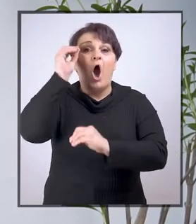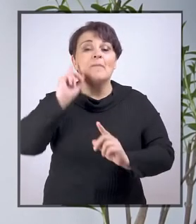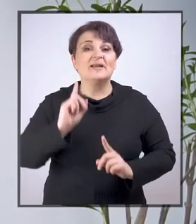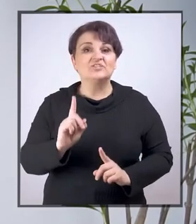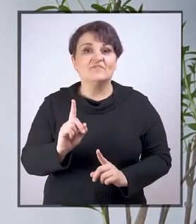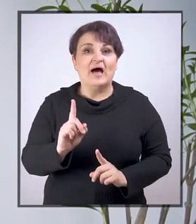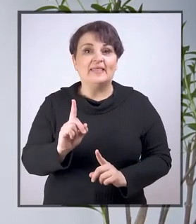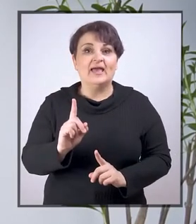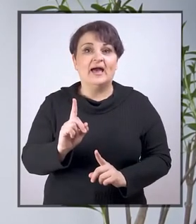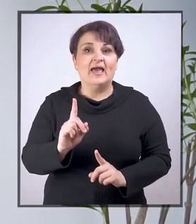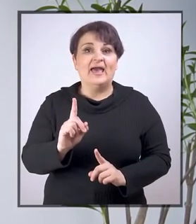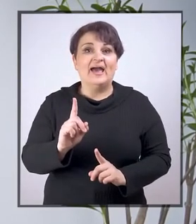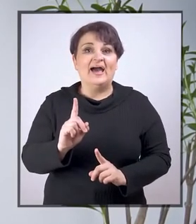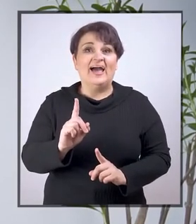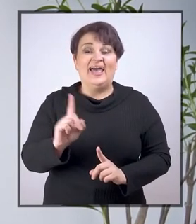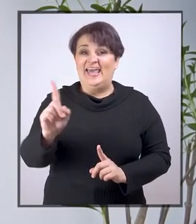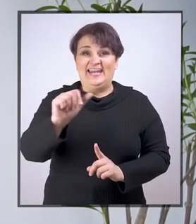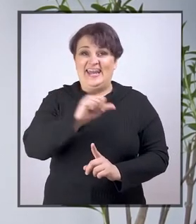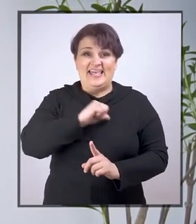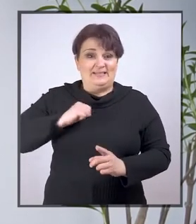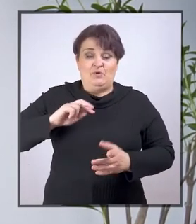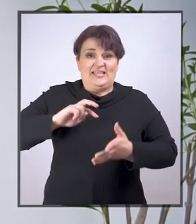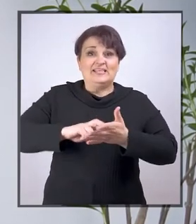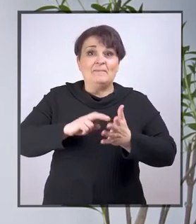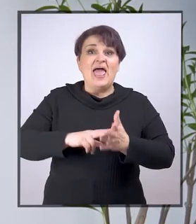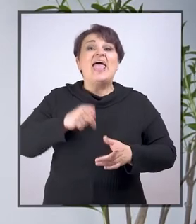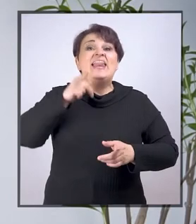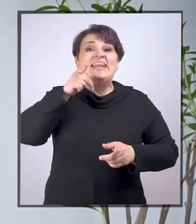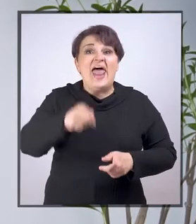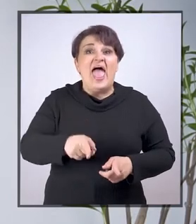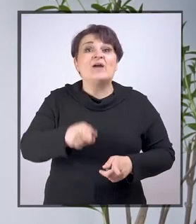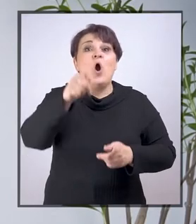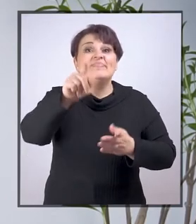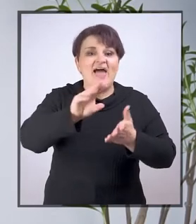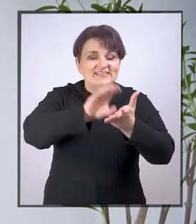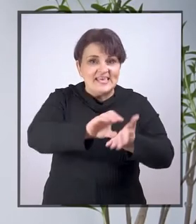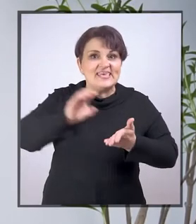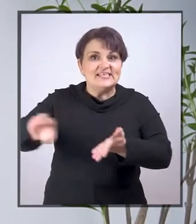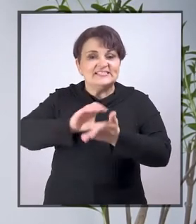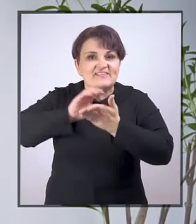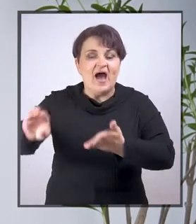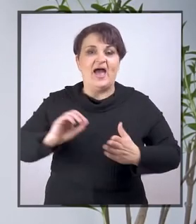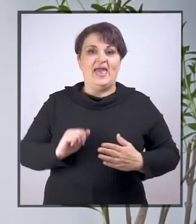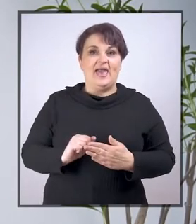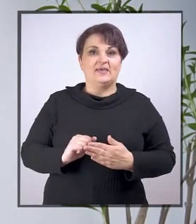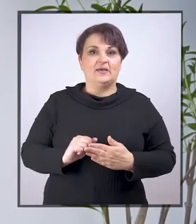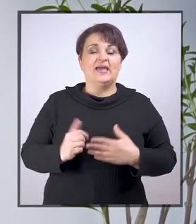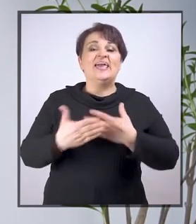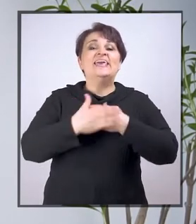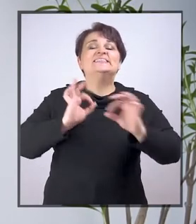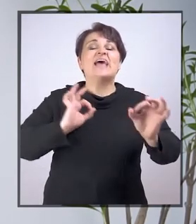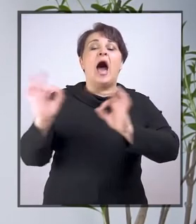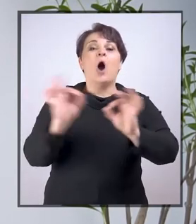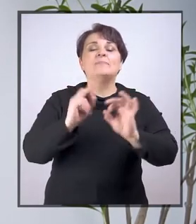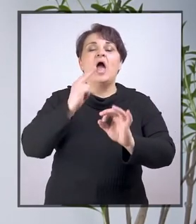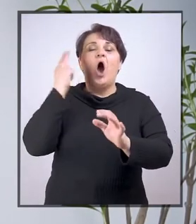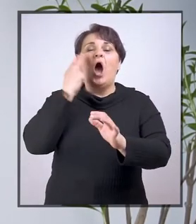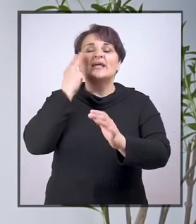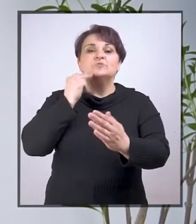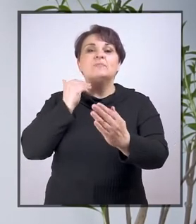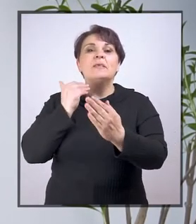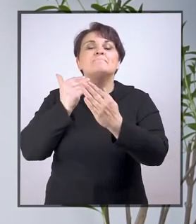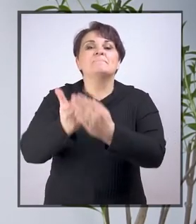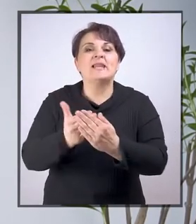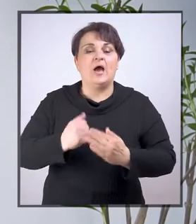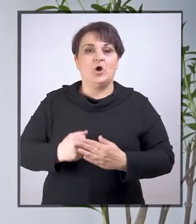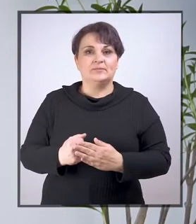obrazovanja, ne samo da se planiraju, nego da se i izdvajaju za obezbijedjenje